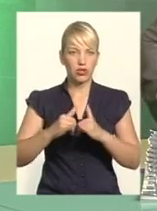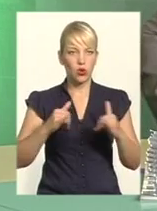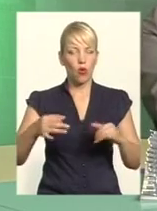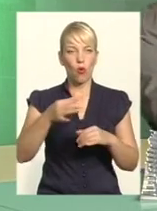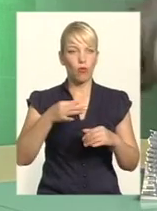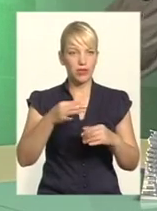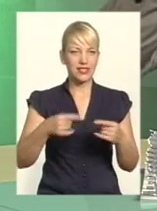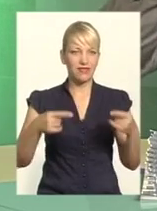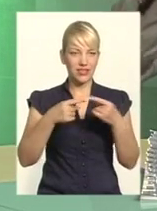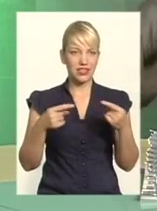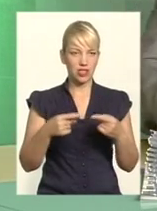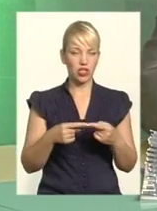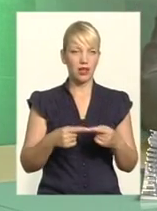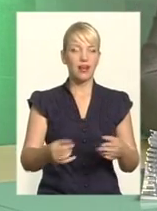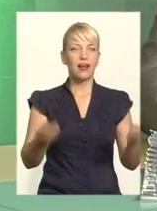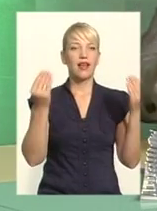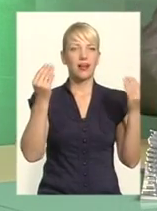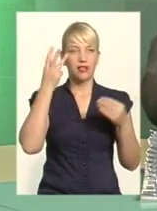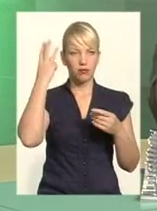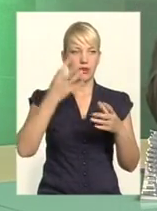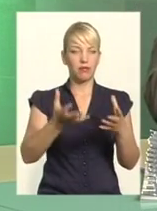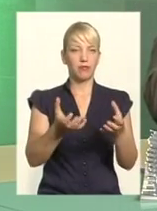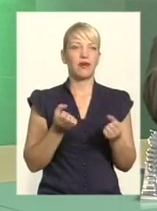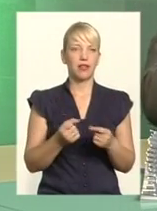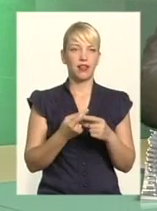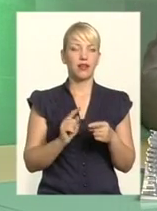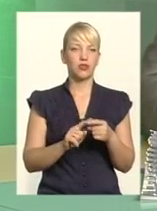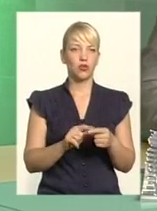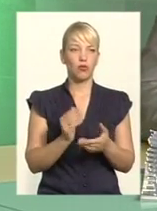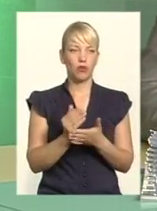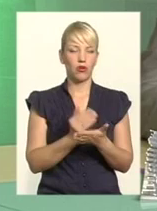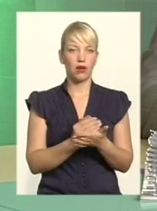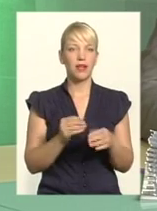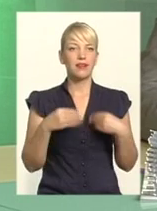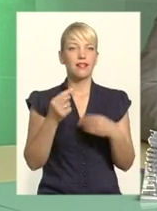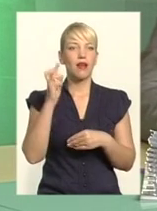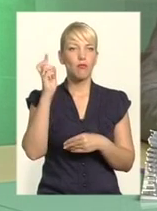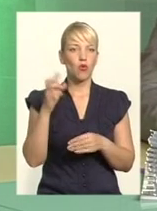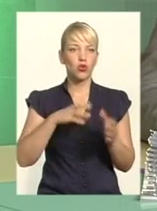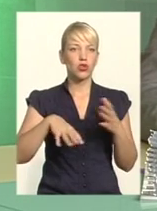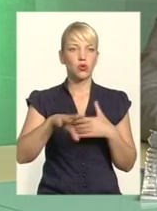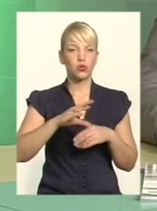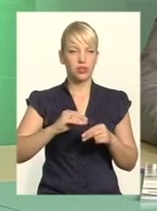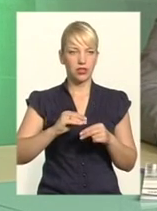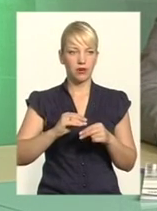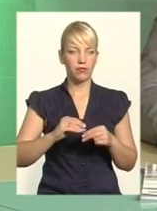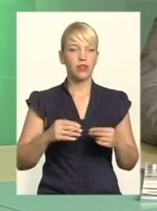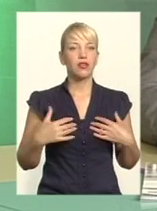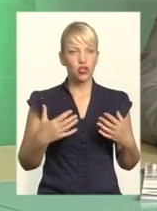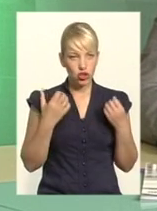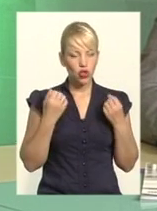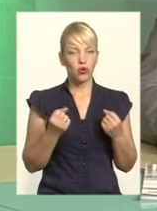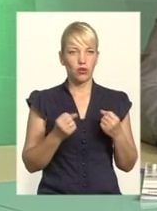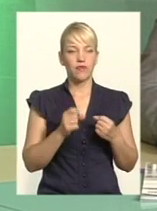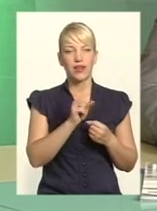І еліта Хмельниччини прийняла цю програму. Дай Боже усім, вибачте за слово, здоров'я тим,